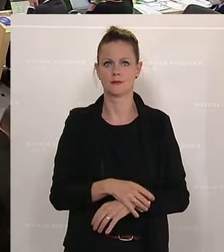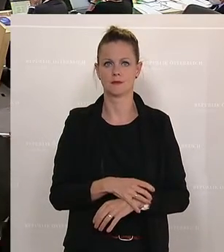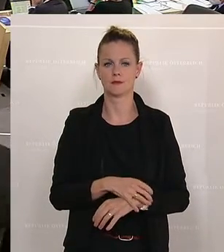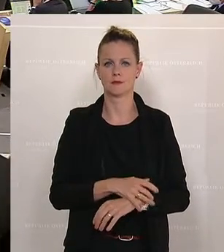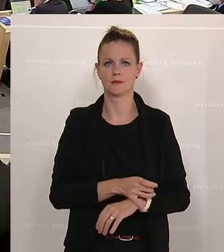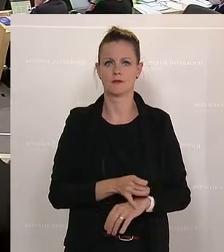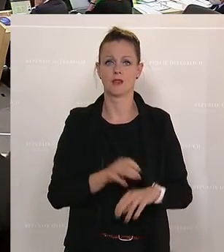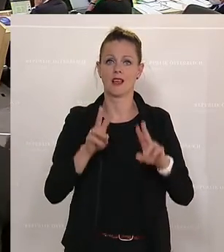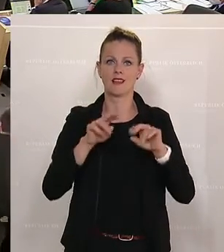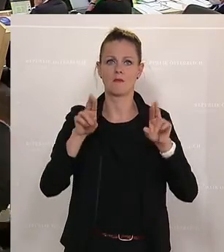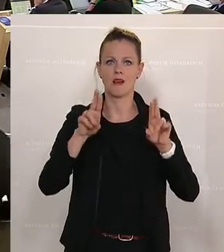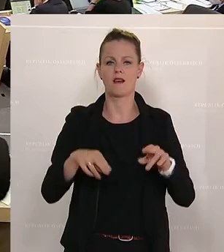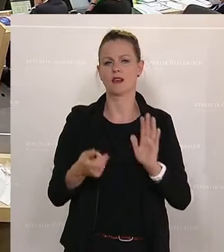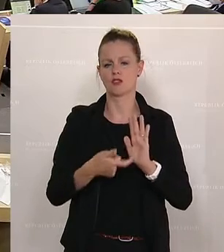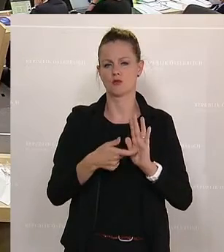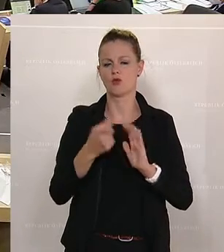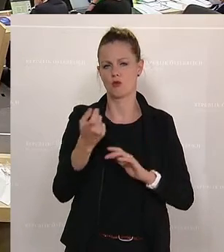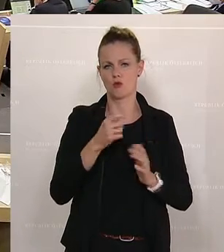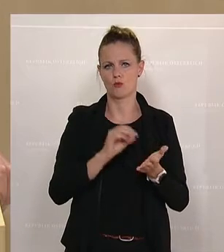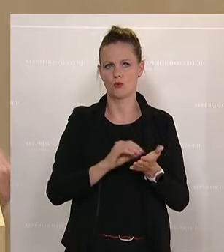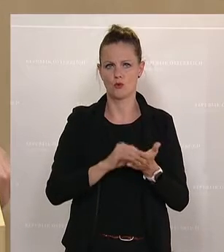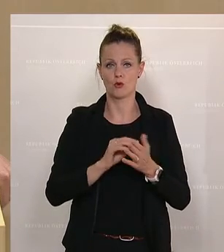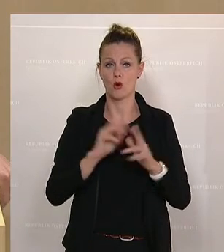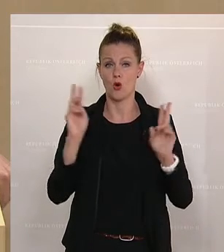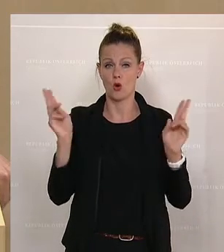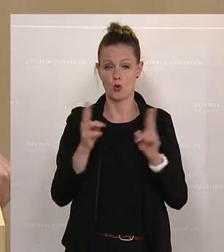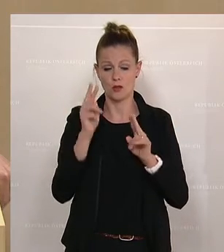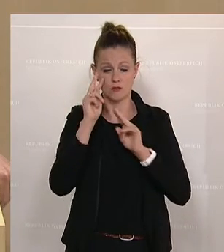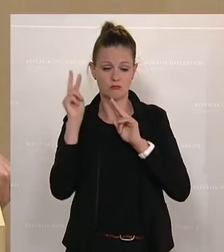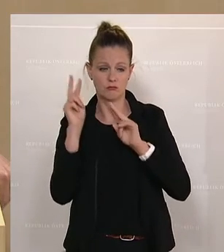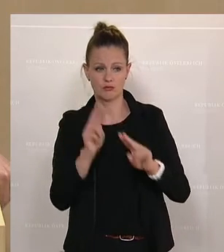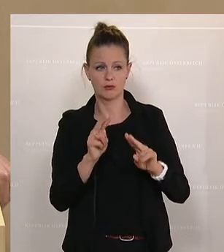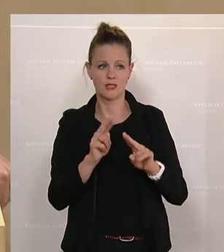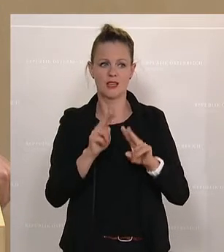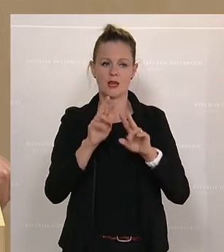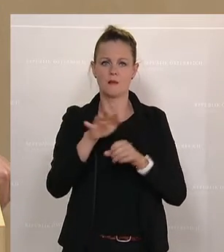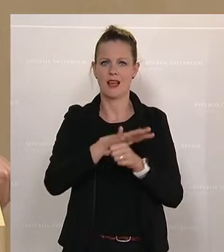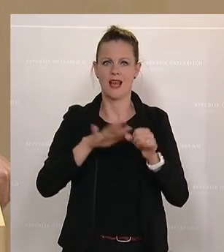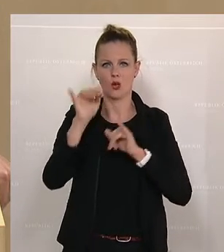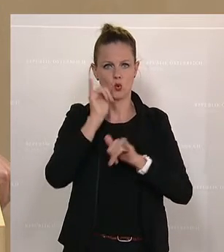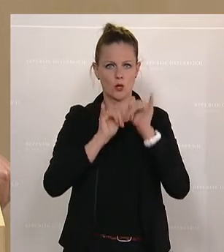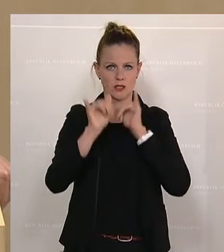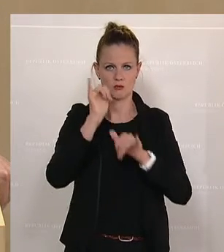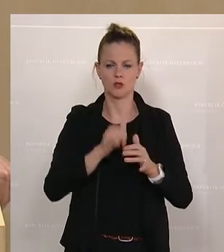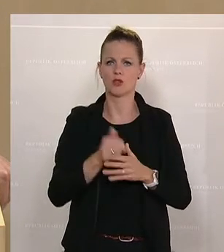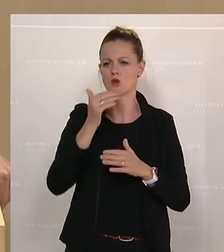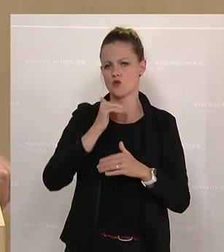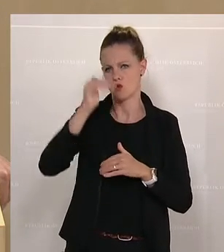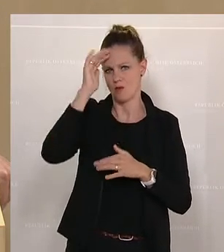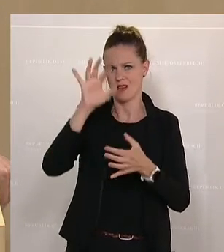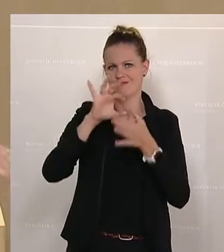Zum Rechtsanspruch komme ich gleich. Und noch ein kurzer Blick auf meinen anderen Bereich, Tourismus. Wir haben im Hinblick auf den Sommer